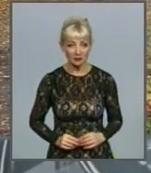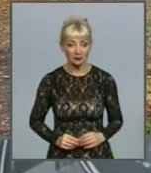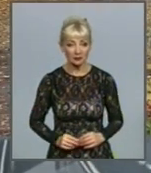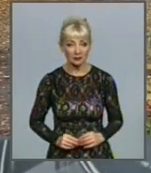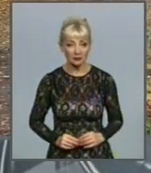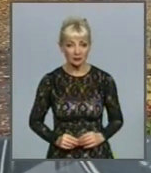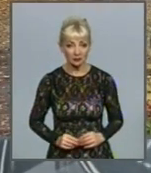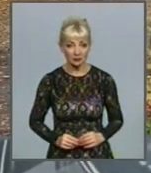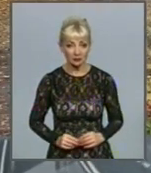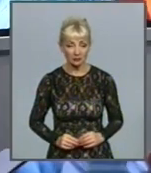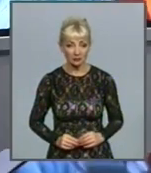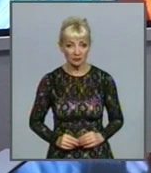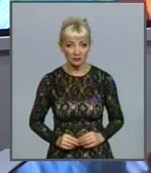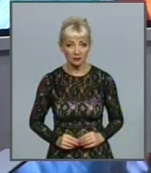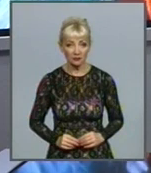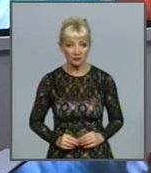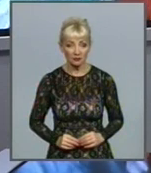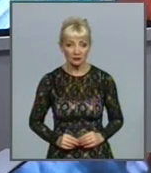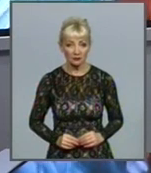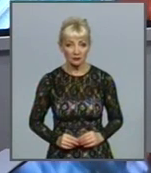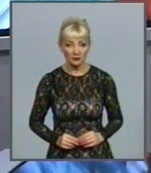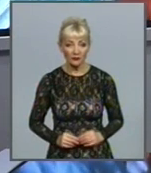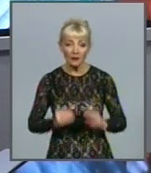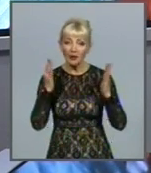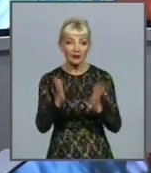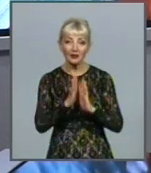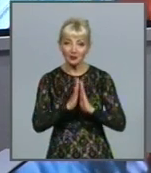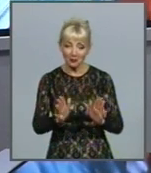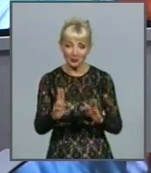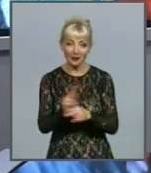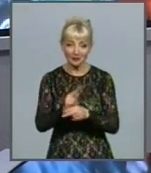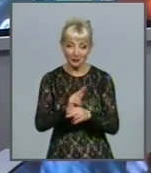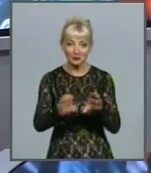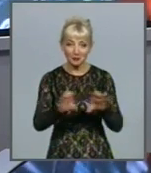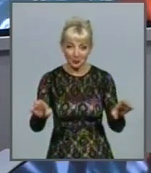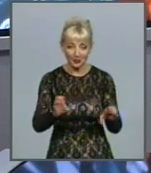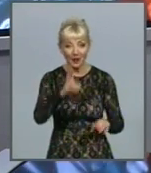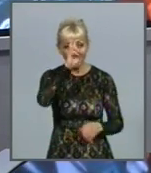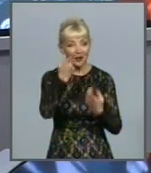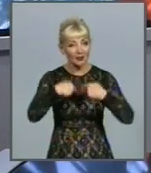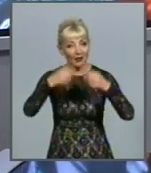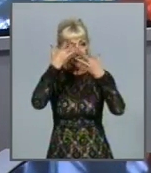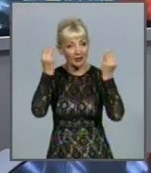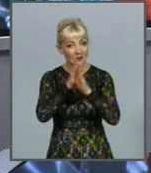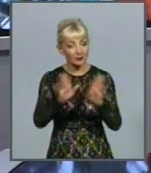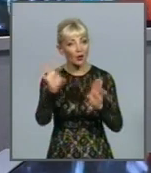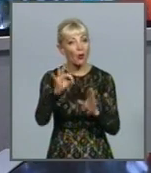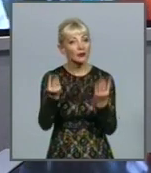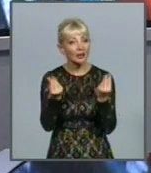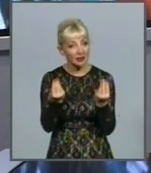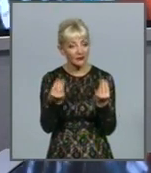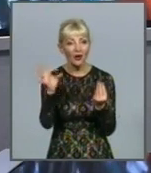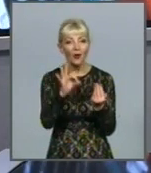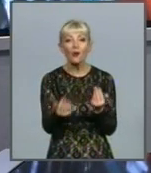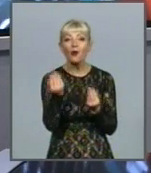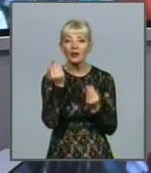Перець, Харківські Звісті. Не лише мережі проводять до належного ладу, держава не забуває про тарифи, а точніше